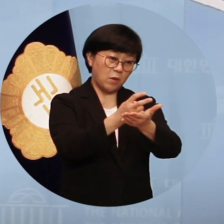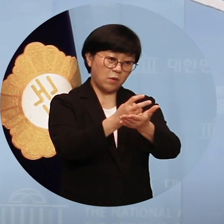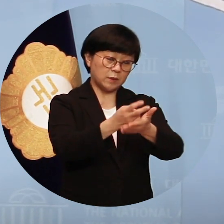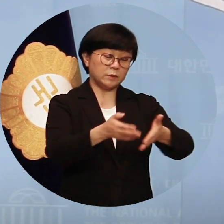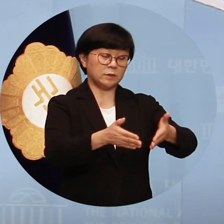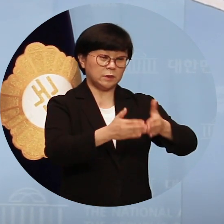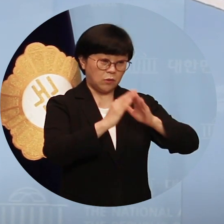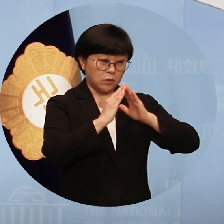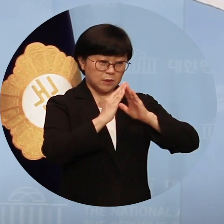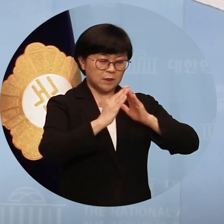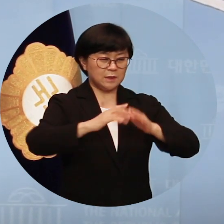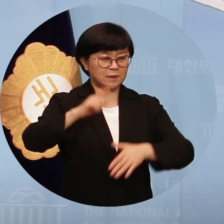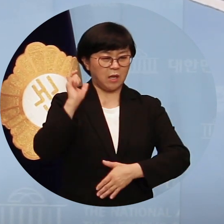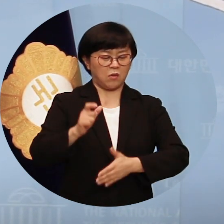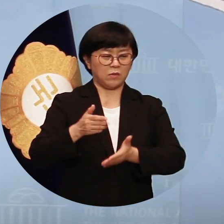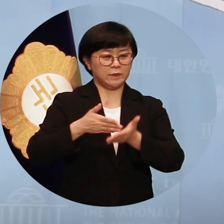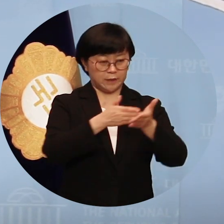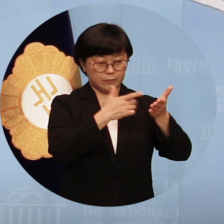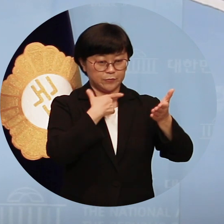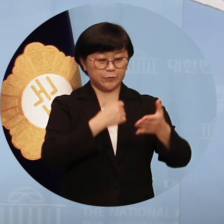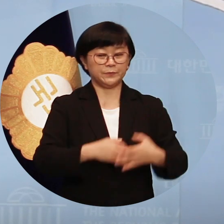강력히 제안드립니다.